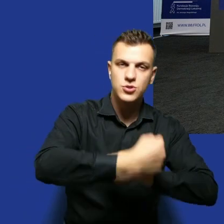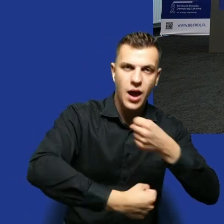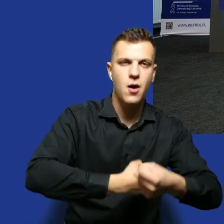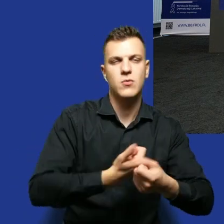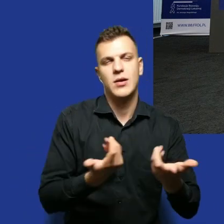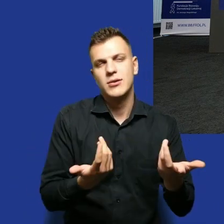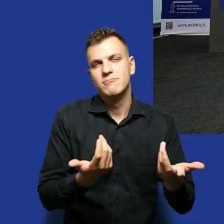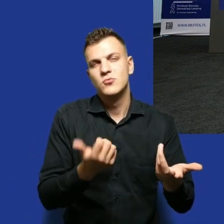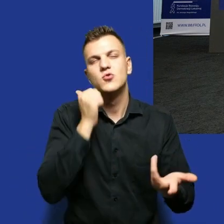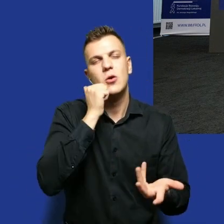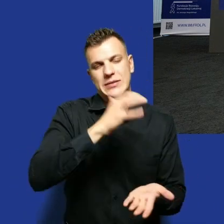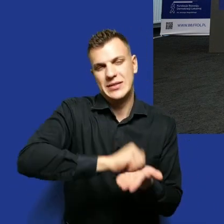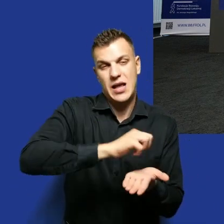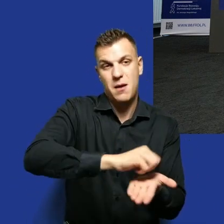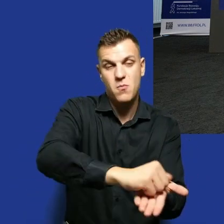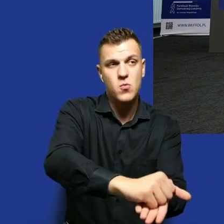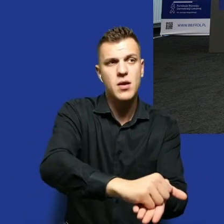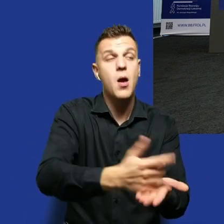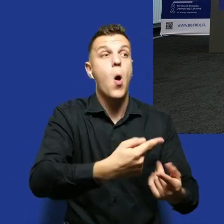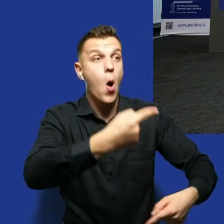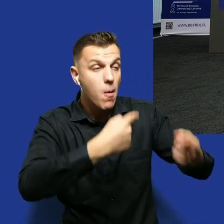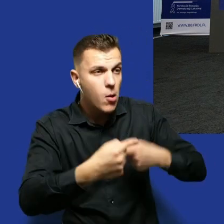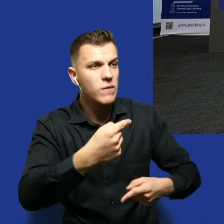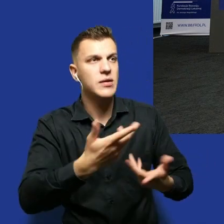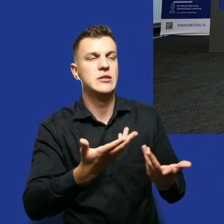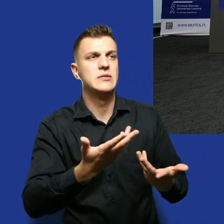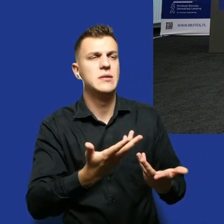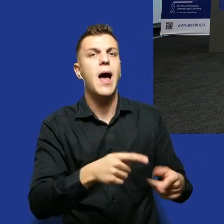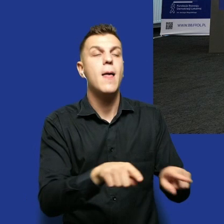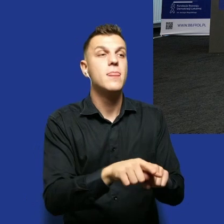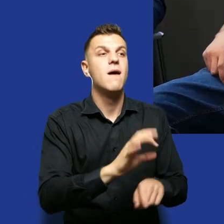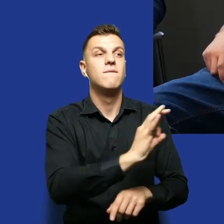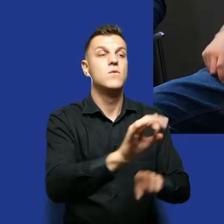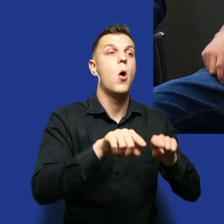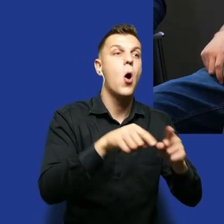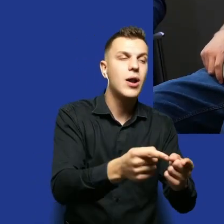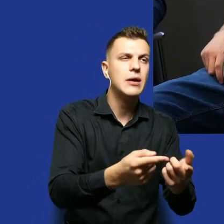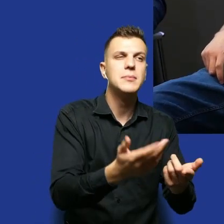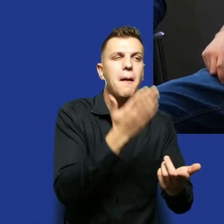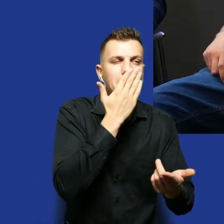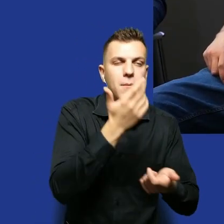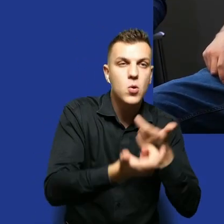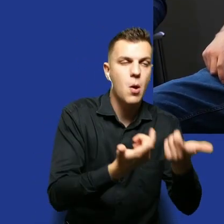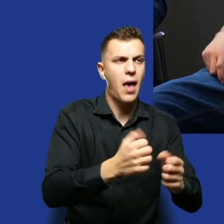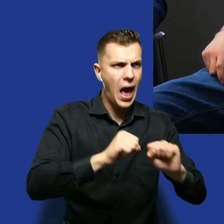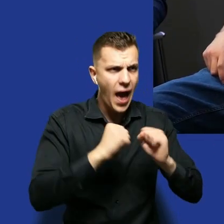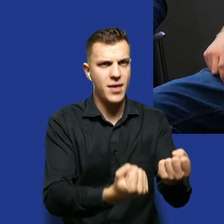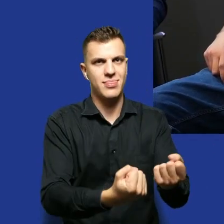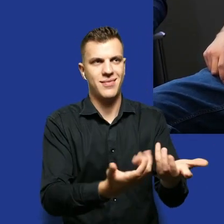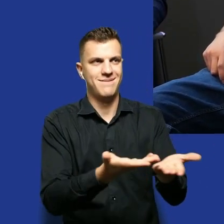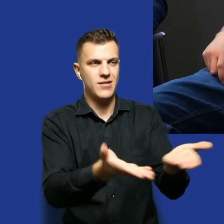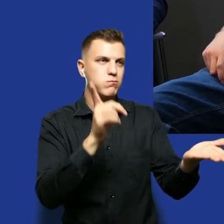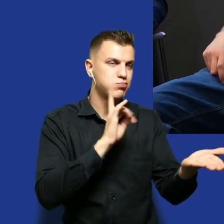co dzień, czym się zajmujecie, czym mogą zajmować się organizacje watchdogowe, aktywiści, aktywistki, którzy się